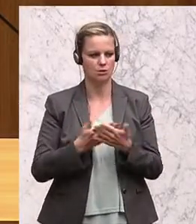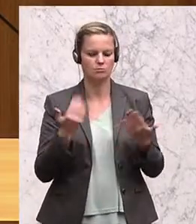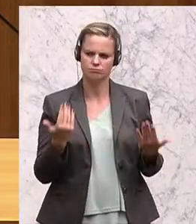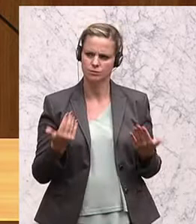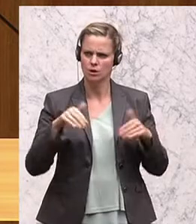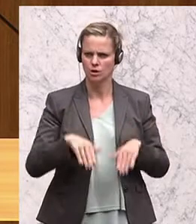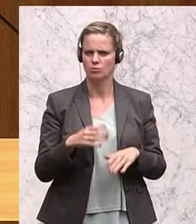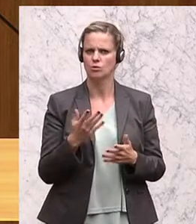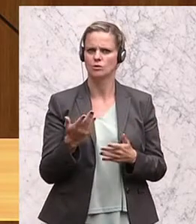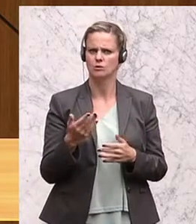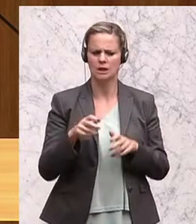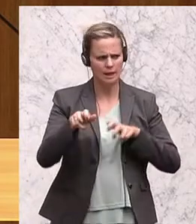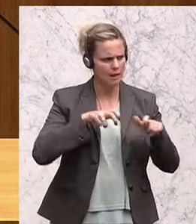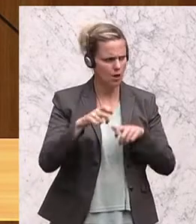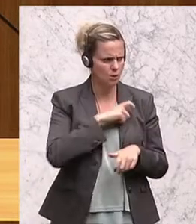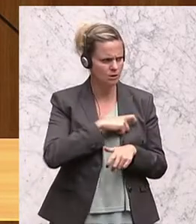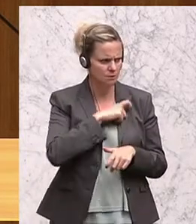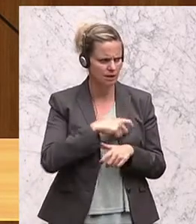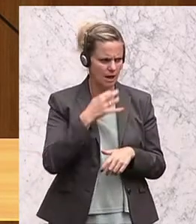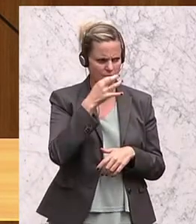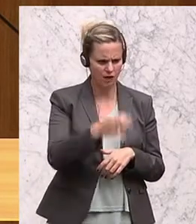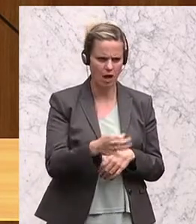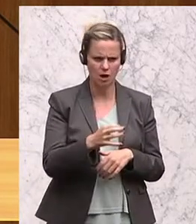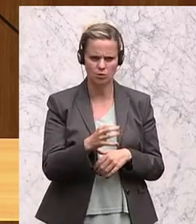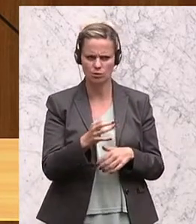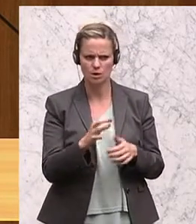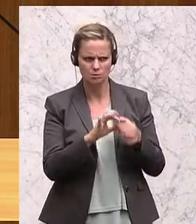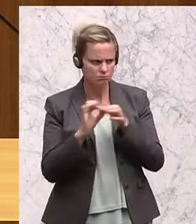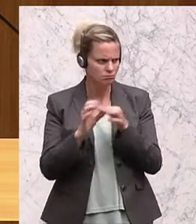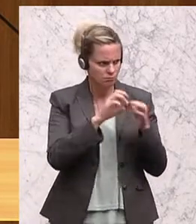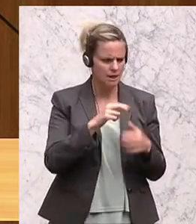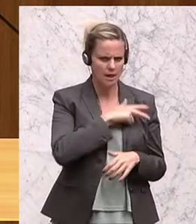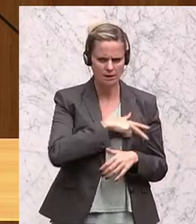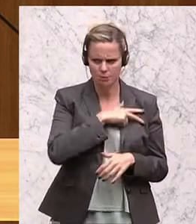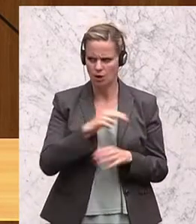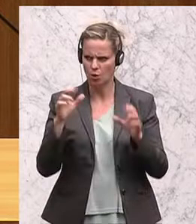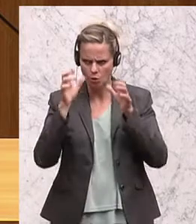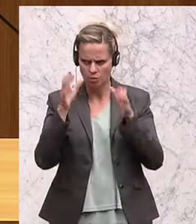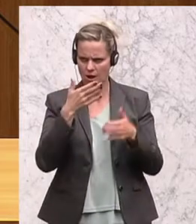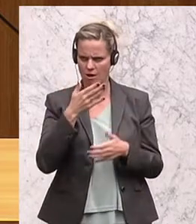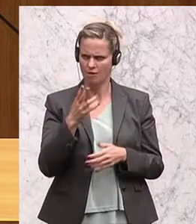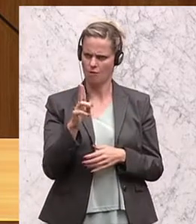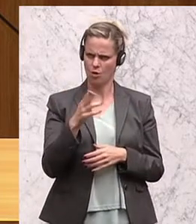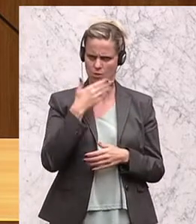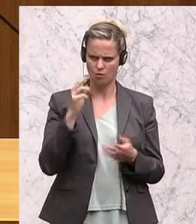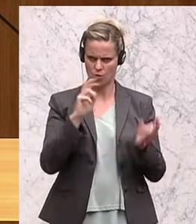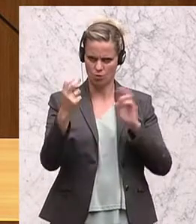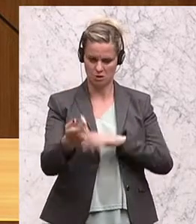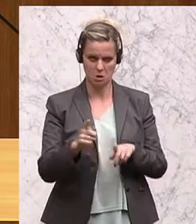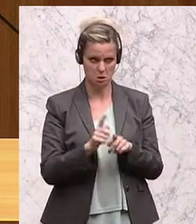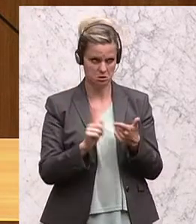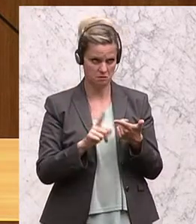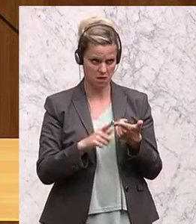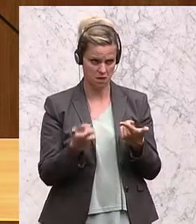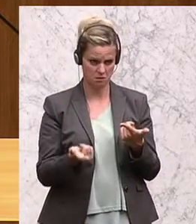muss sich schon die Regierungsparteien fragen, Koalition, ÖVP und SPÖ, warum habt ihr das nicht umgesetzt noch? Und zum Zweiten muss ich